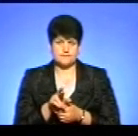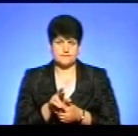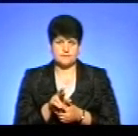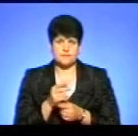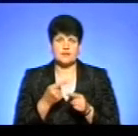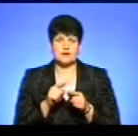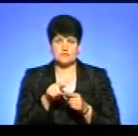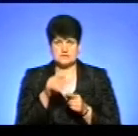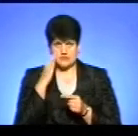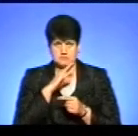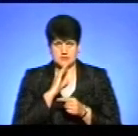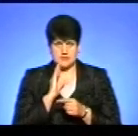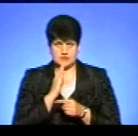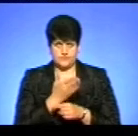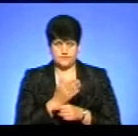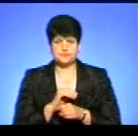цих батьків.